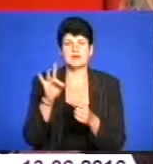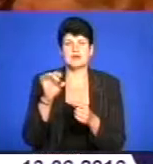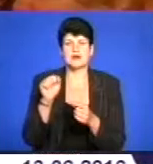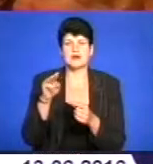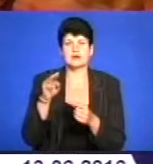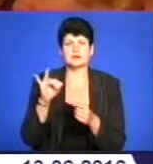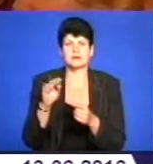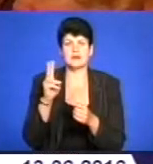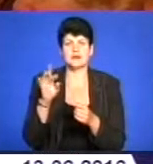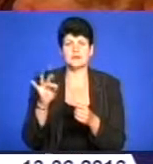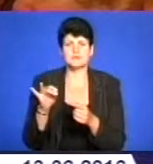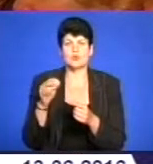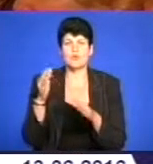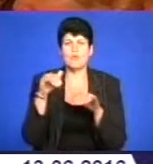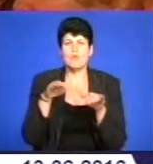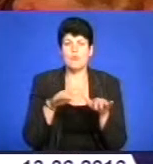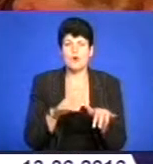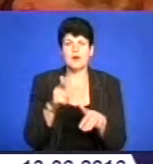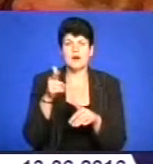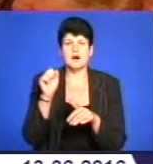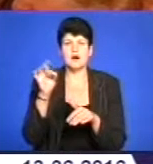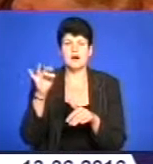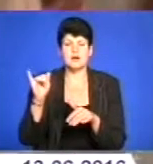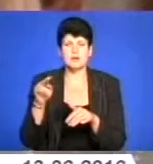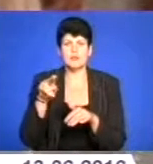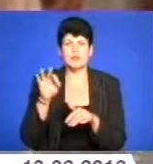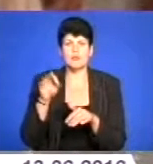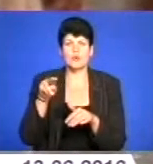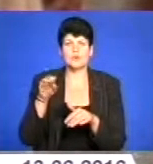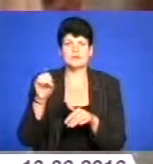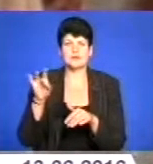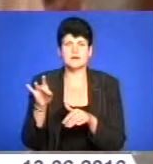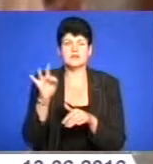Поттер» та «Філософський камінь», мультфільм «Мадагаскар» та «Шрек».